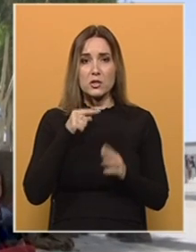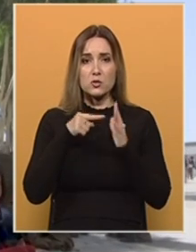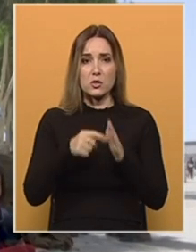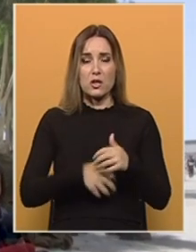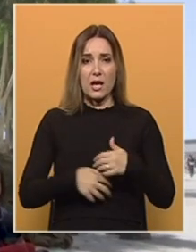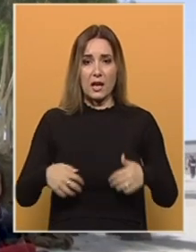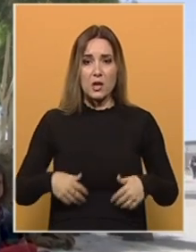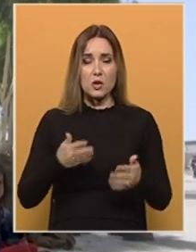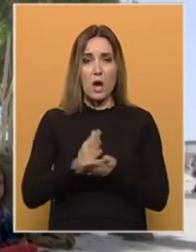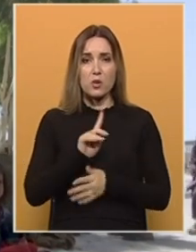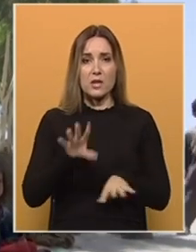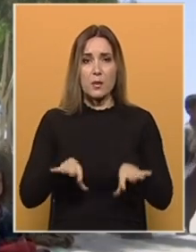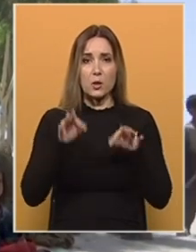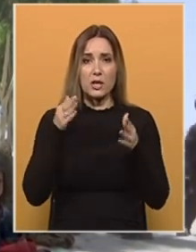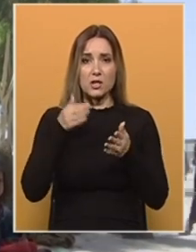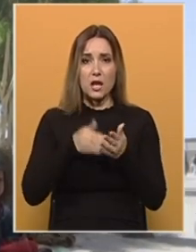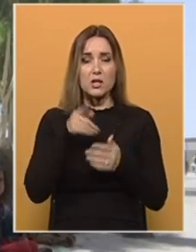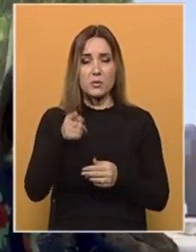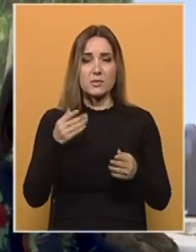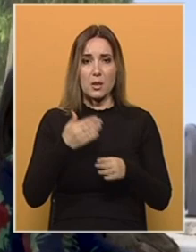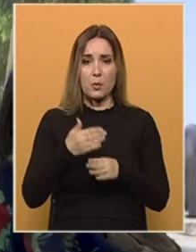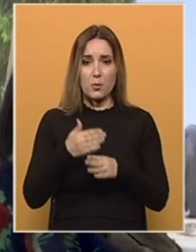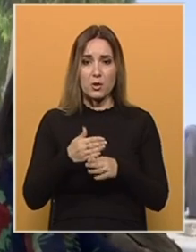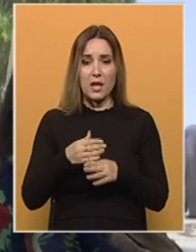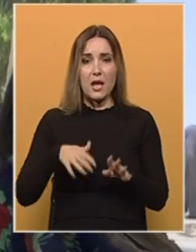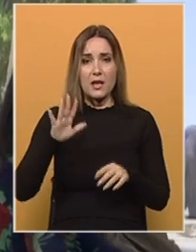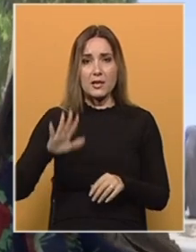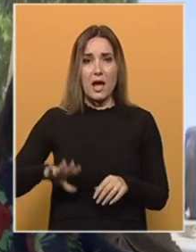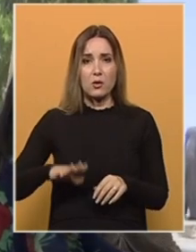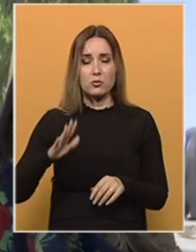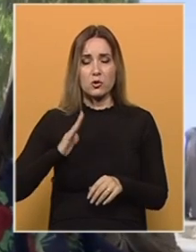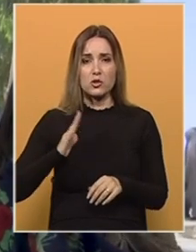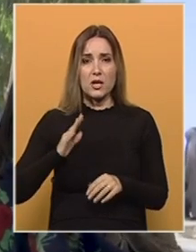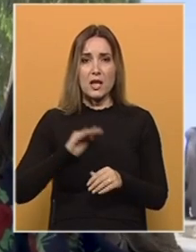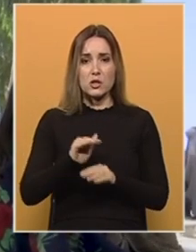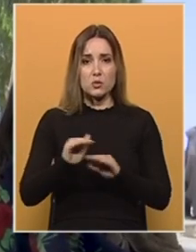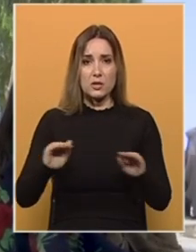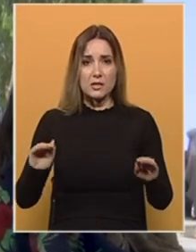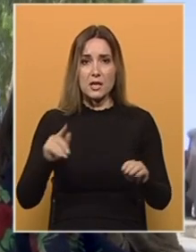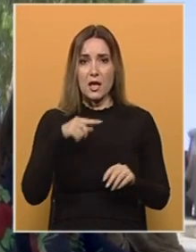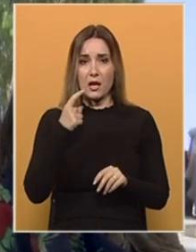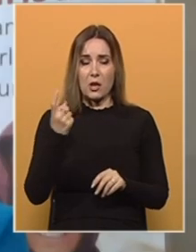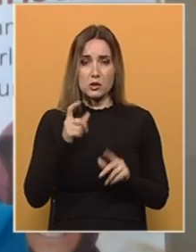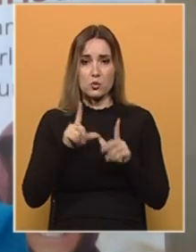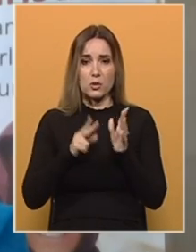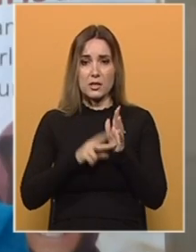glađu ako se ne pronađe način da im se hitno pomogne. Najugroženija su djeca, tvrde iz UNHCR-a.